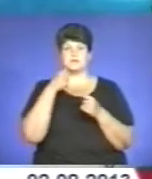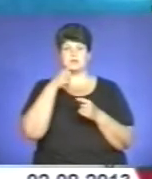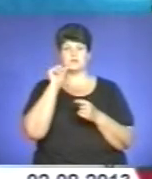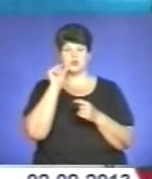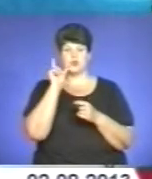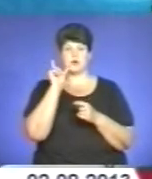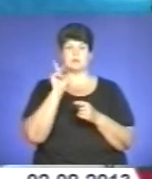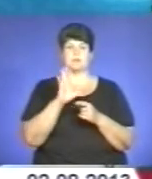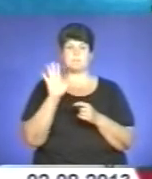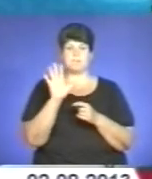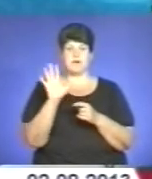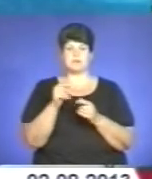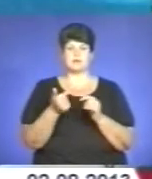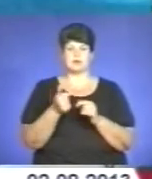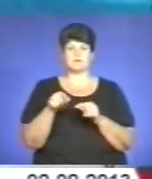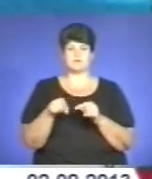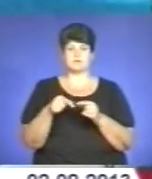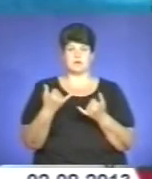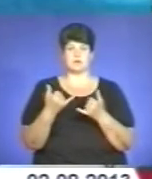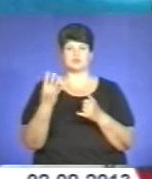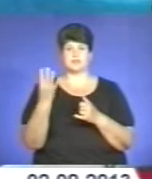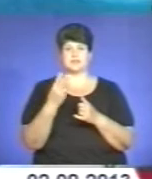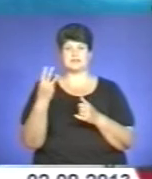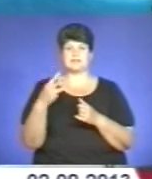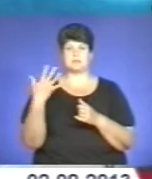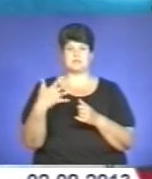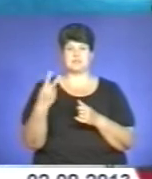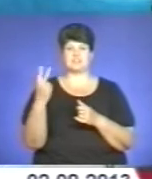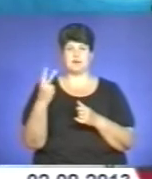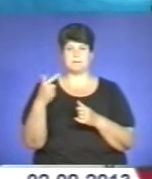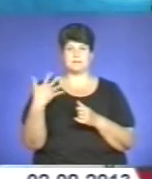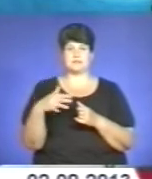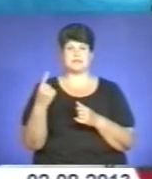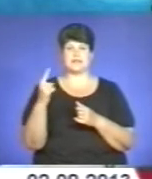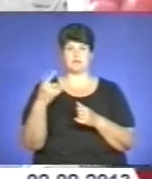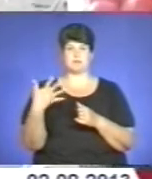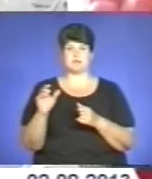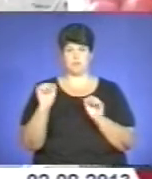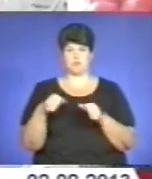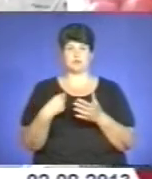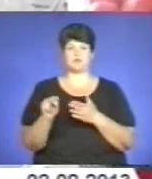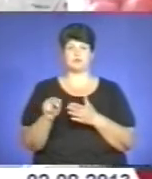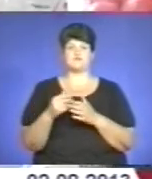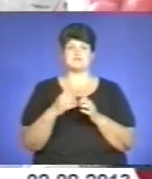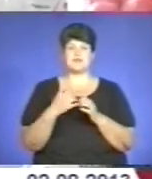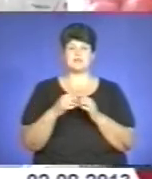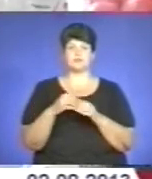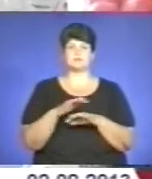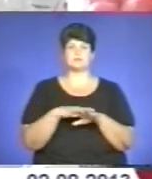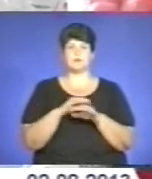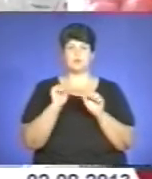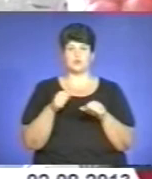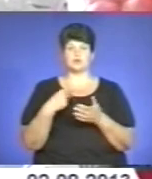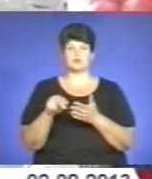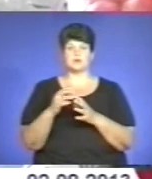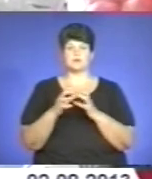помідора 5 гривень, то сьогодні 4, 3, 50, 2, 2, 50, гривня 50 можна купити. У середньому на ринку помідори можна